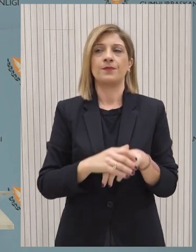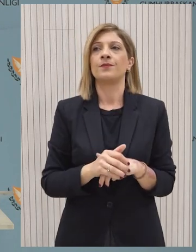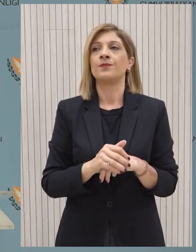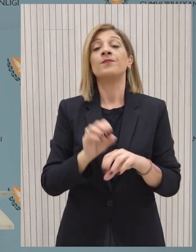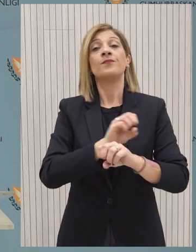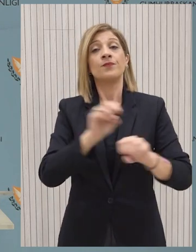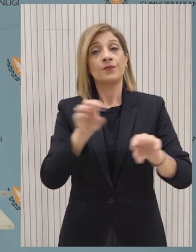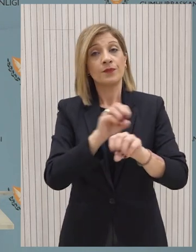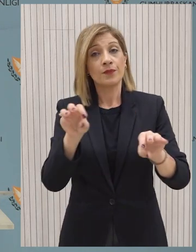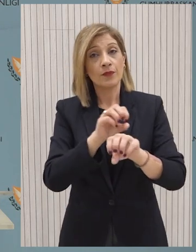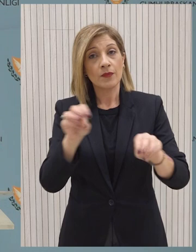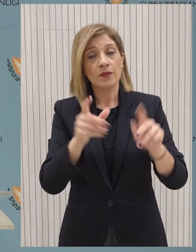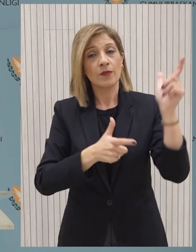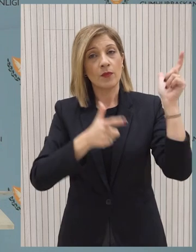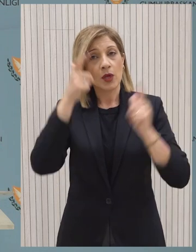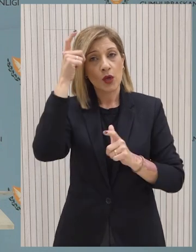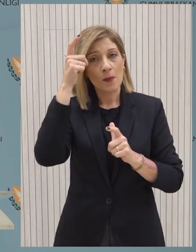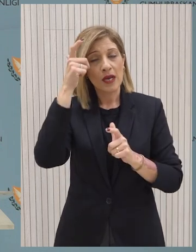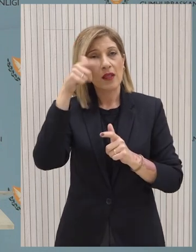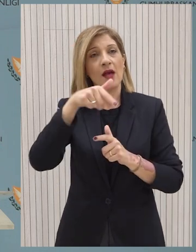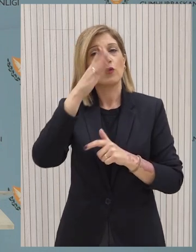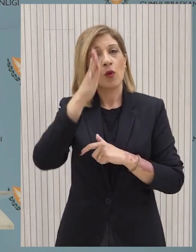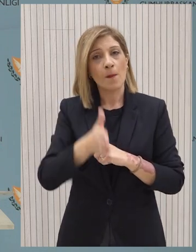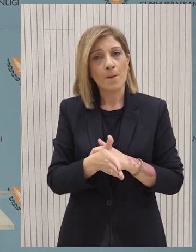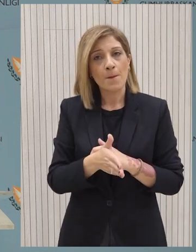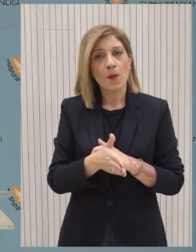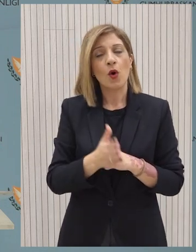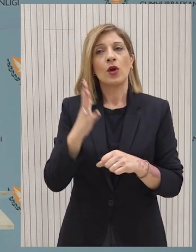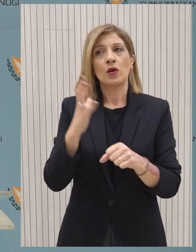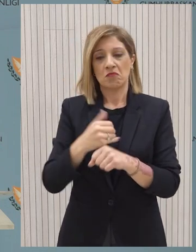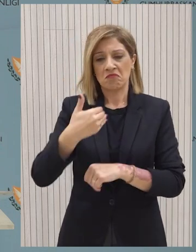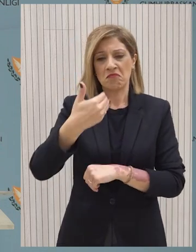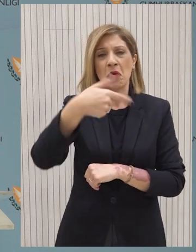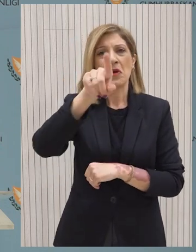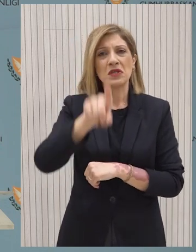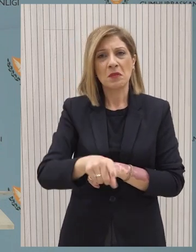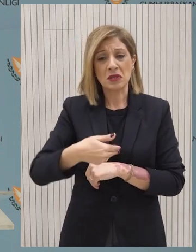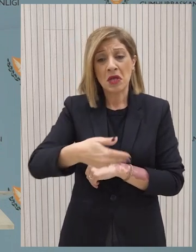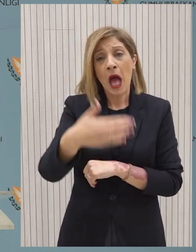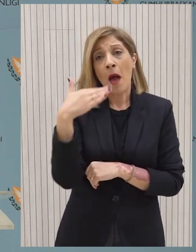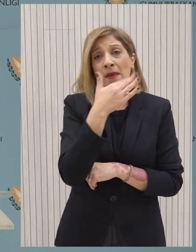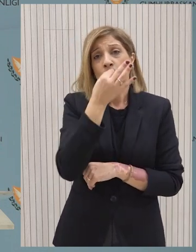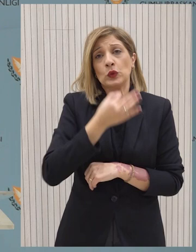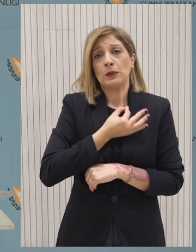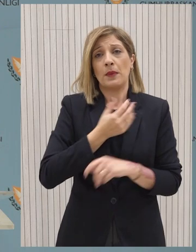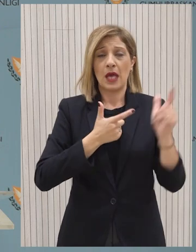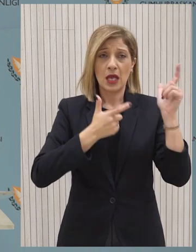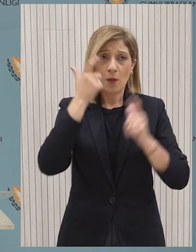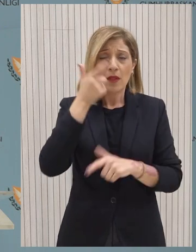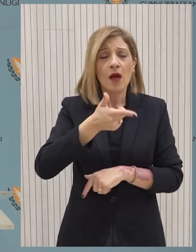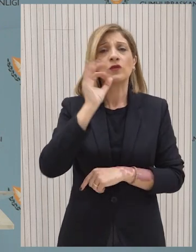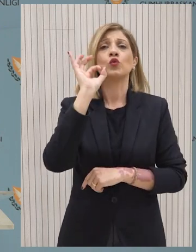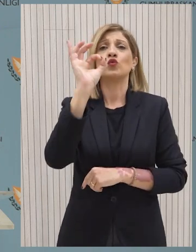εφικτότητα το αμέσως επόμενο διάστημα που άλλωστε αυτός είναι και ο στόχος της ολιγόμερης πάυσης εργασιών.